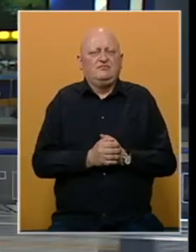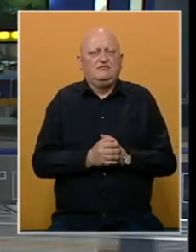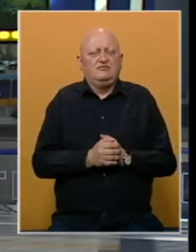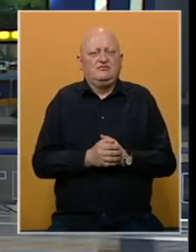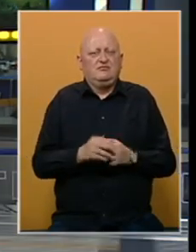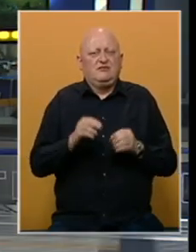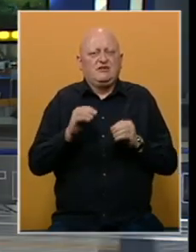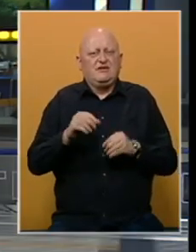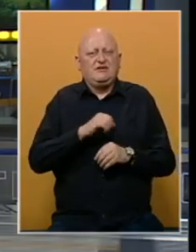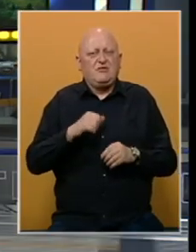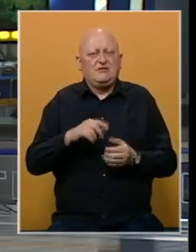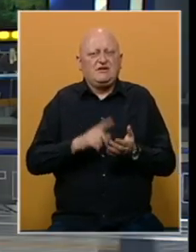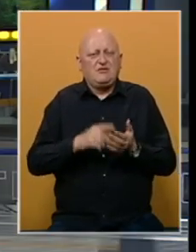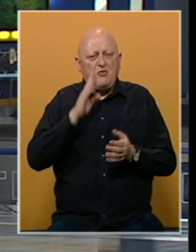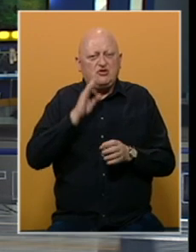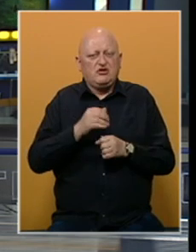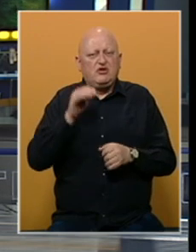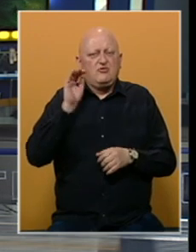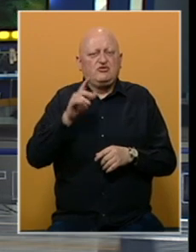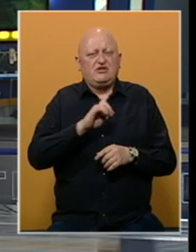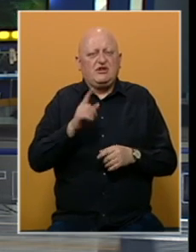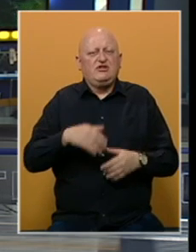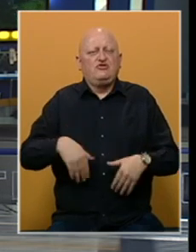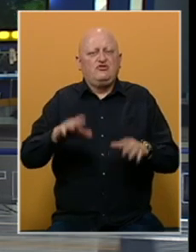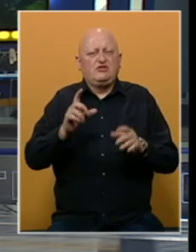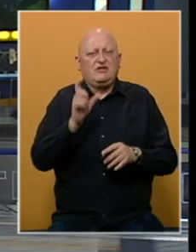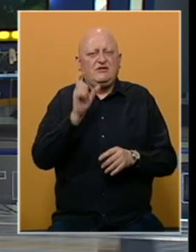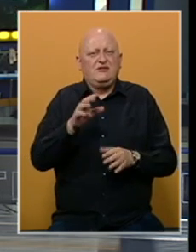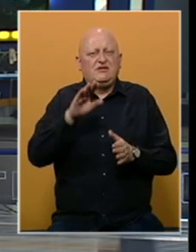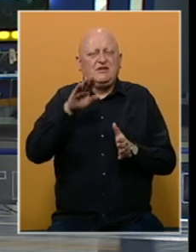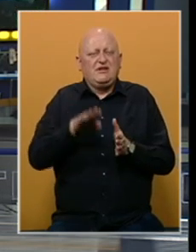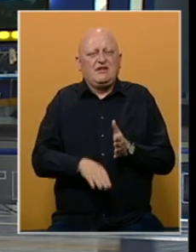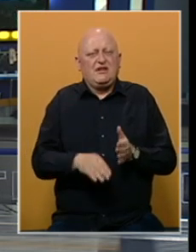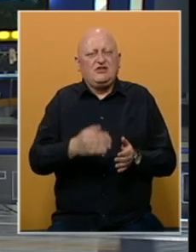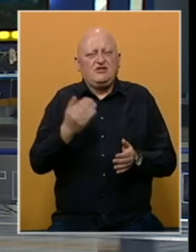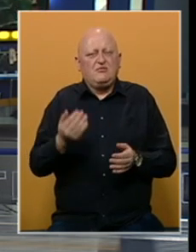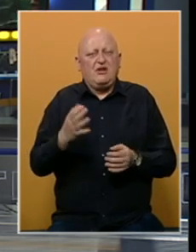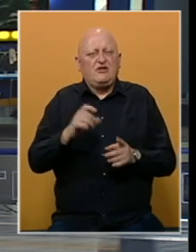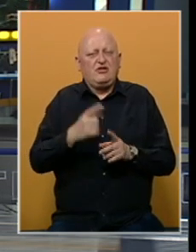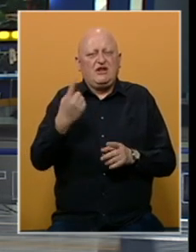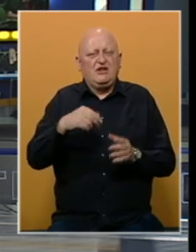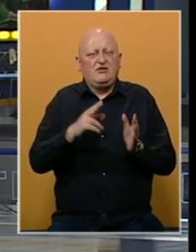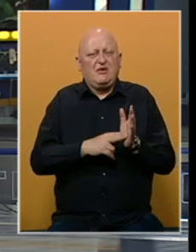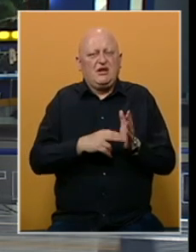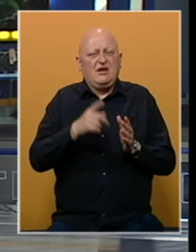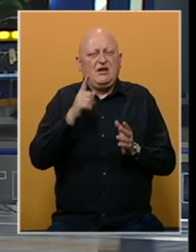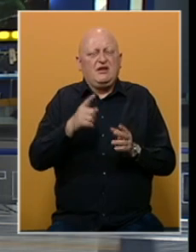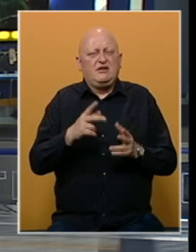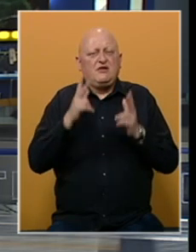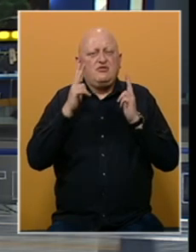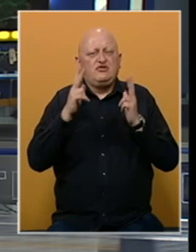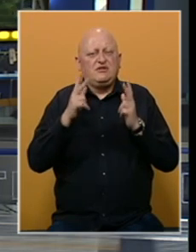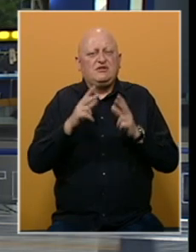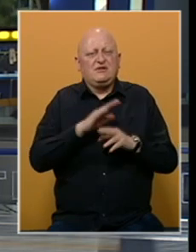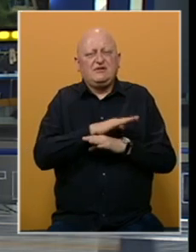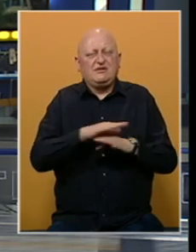Savjez samostalnih sindikata Bosni i Hercegovine poručio je da neće odustati od definisanja najniže plate od 1000 maraka i